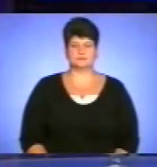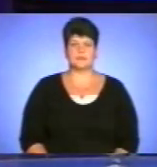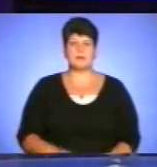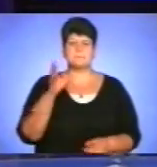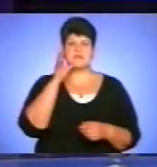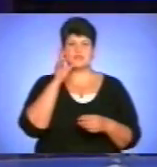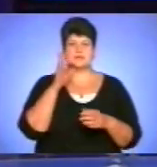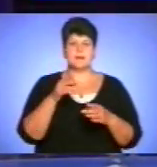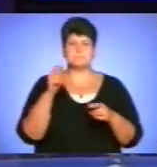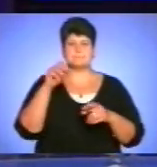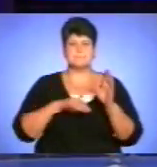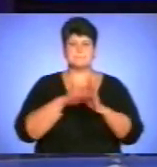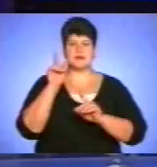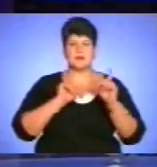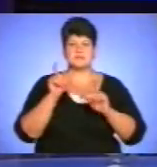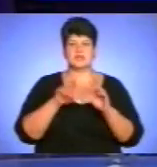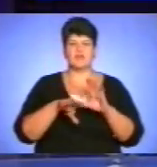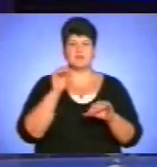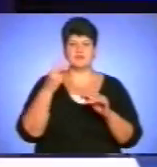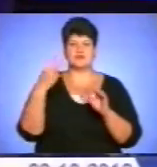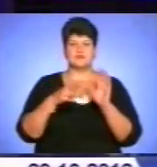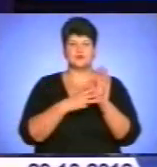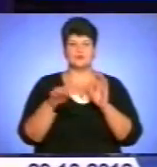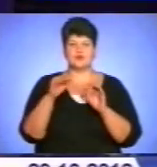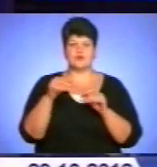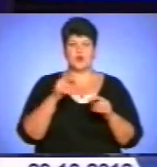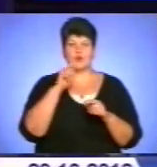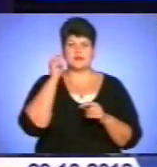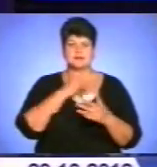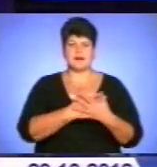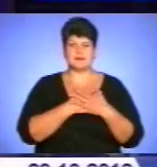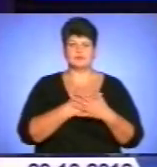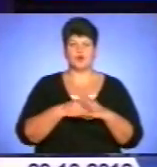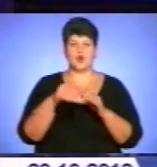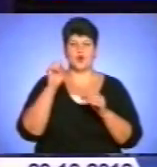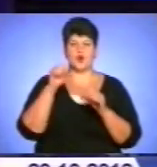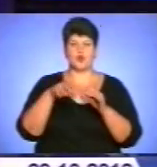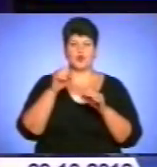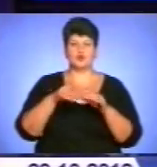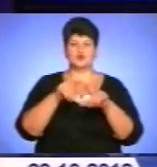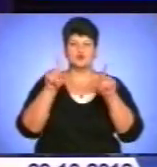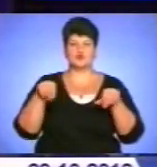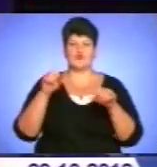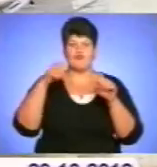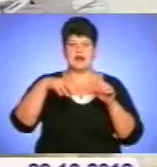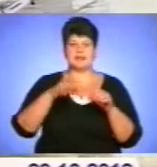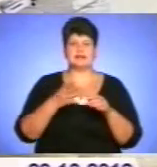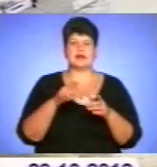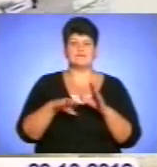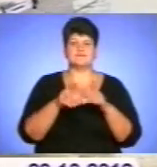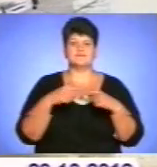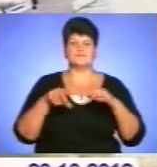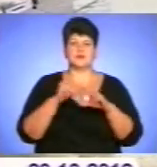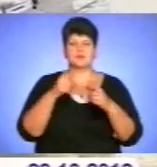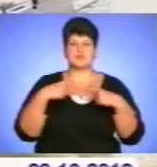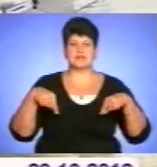Під час парламентських виборів 28 жовтня українці активно голосували на виборчих дільницях. Сьогодні станом на 17-ту годину, за